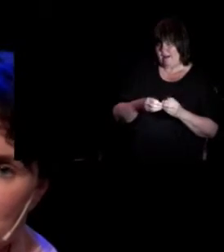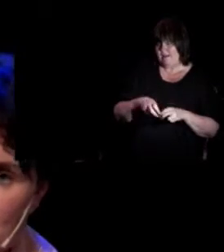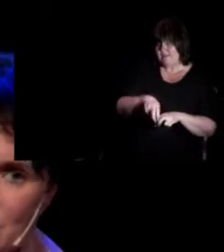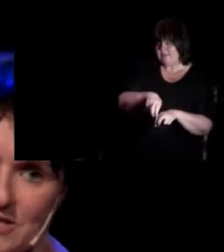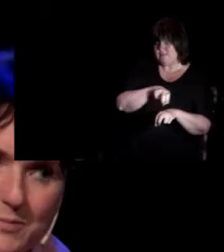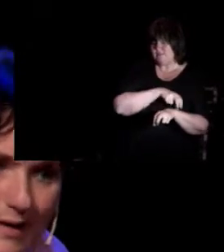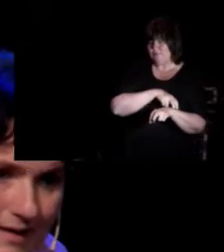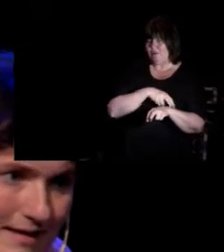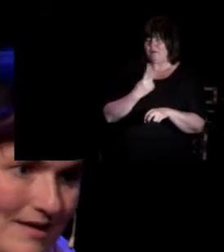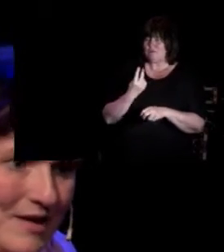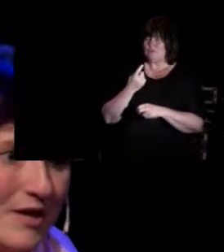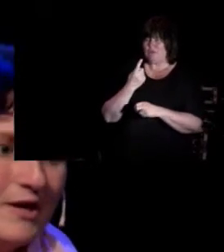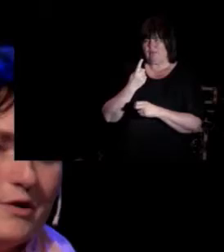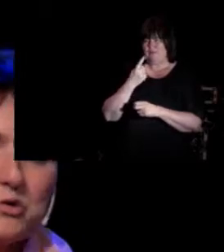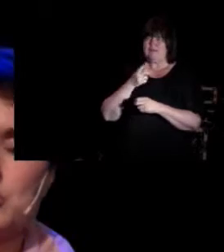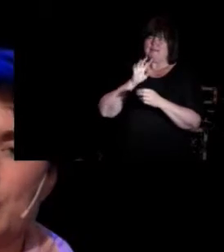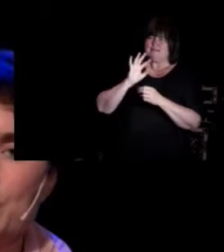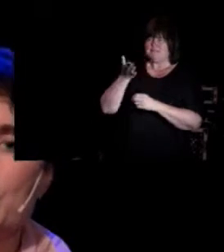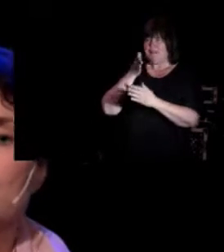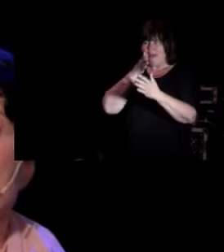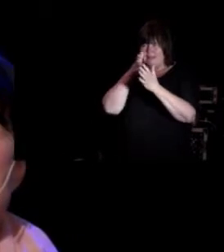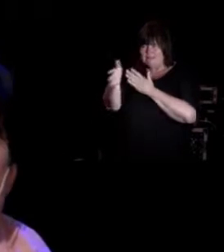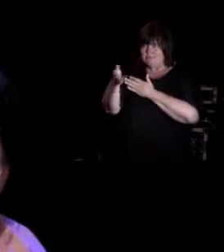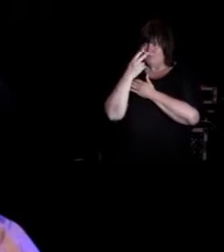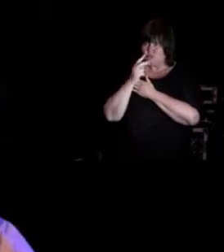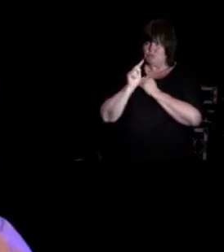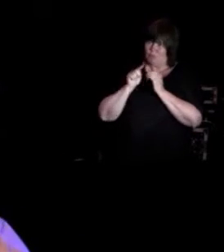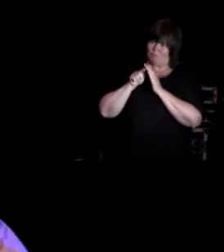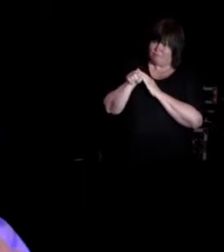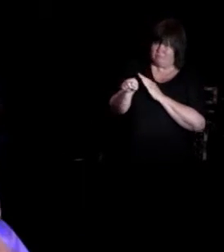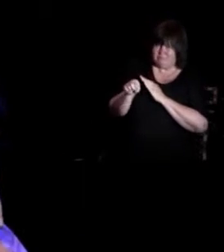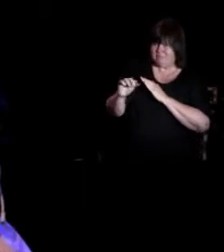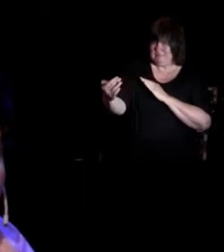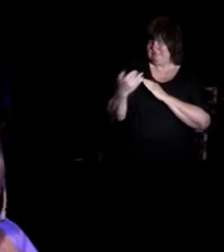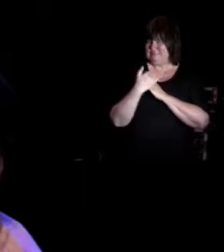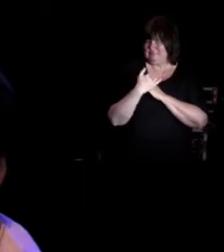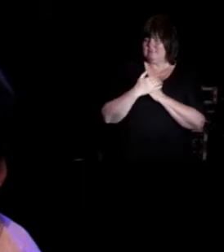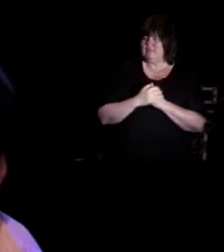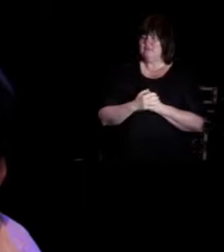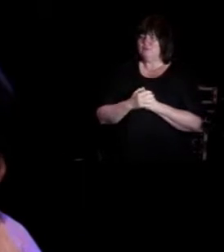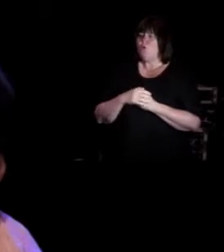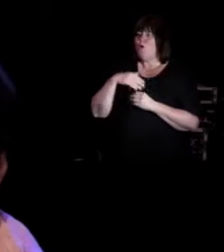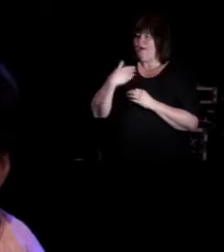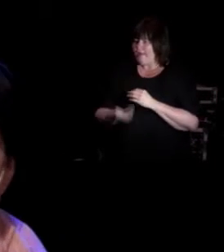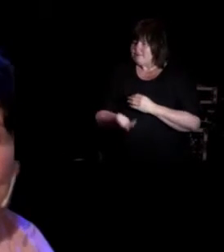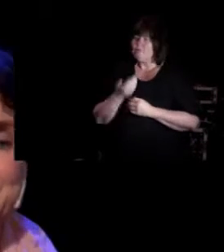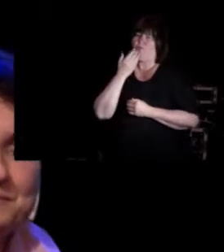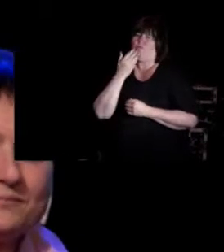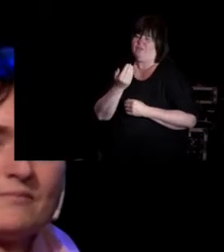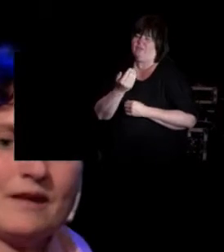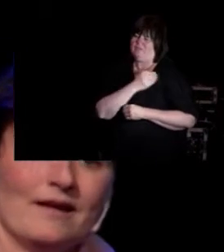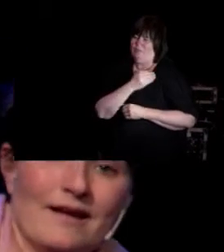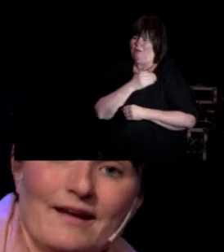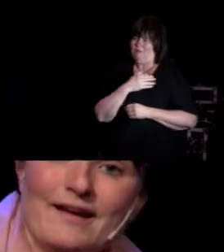engangsspeil, og så på, og ga oss tilbakemeldinger etterpå, på hvordan vi fikk til det her.